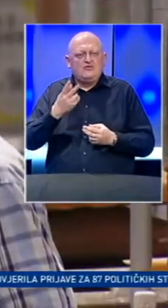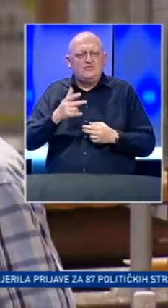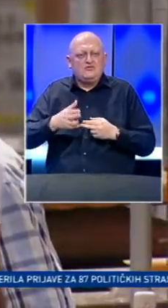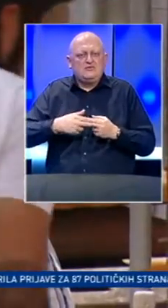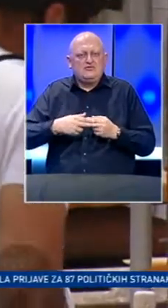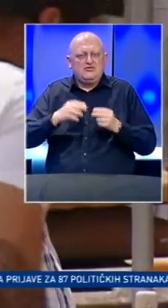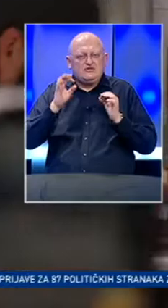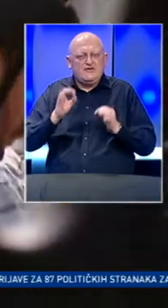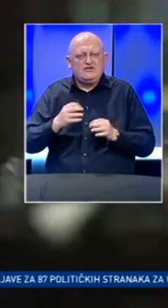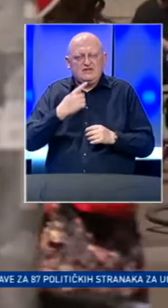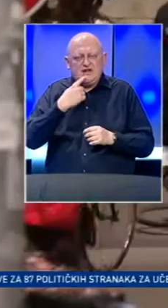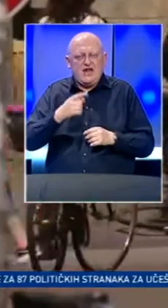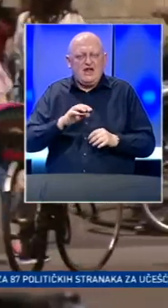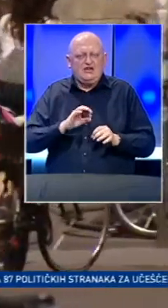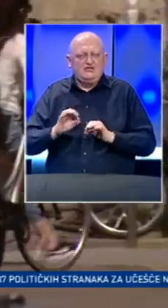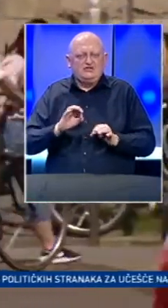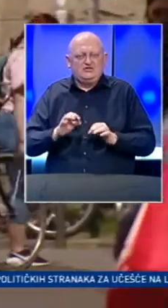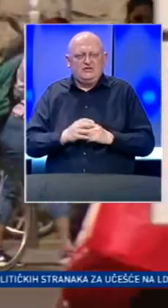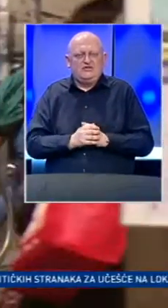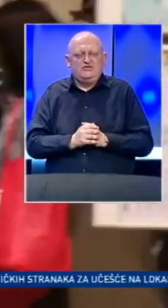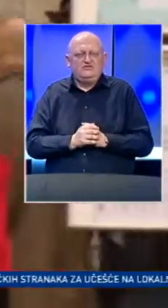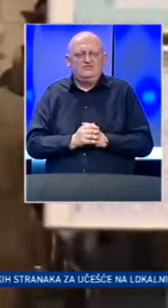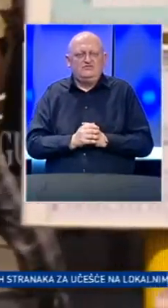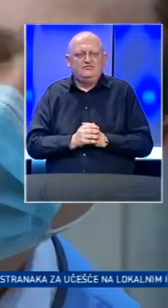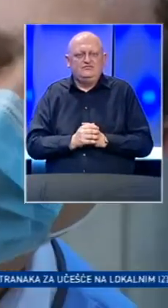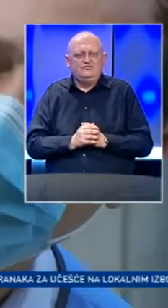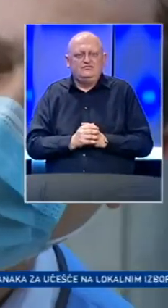što više približilo stvarnosti, navode organizatori.